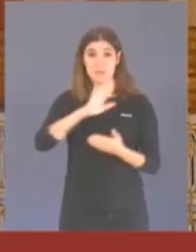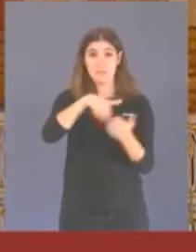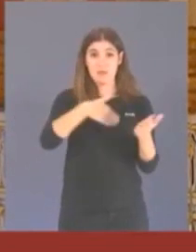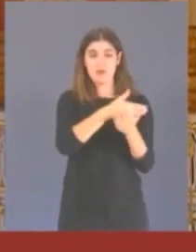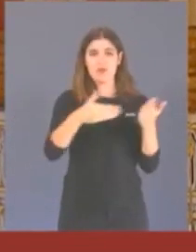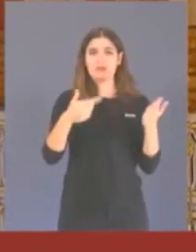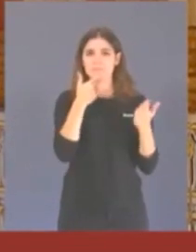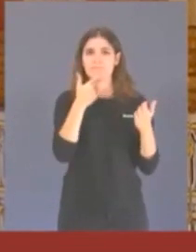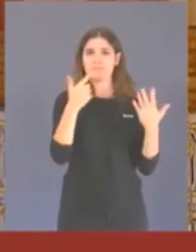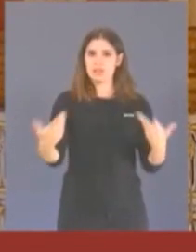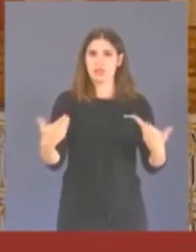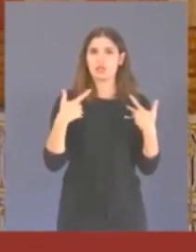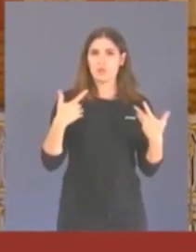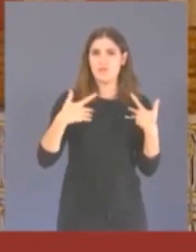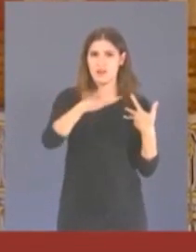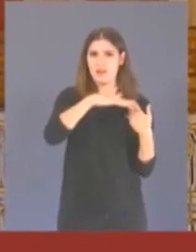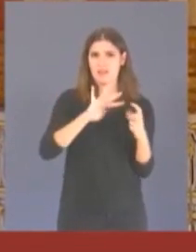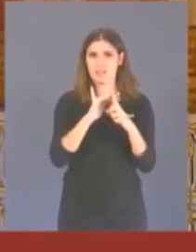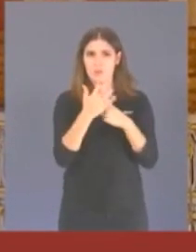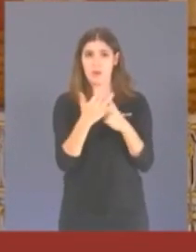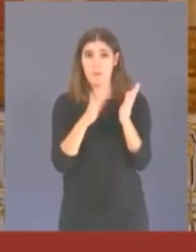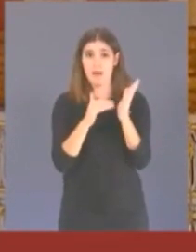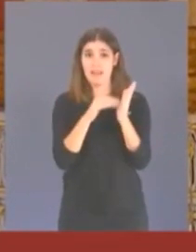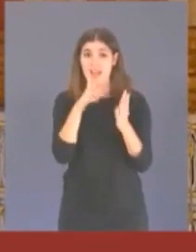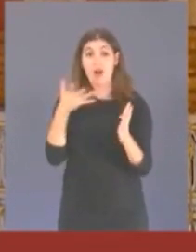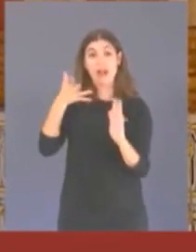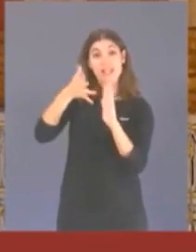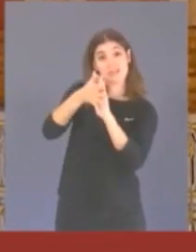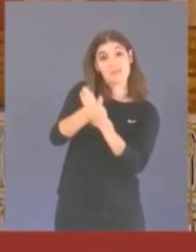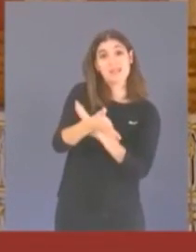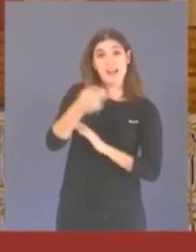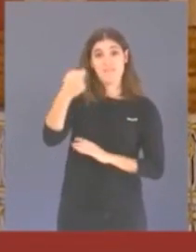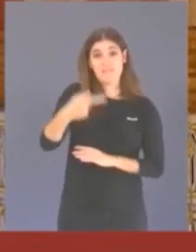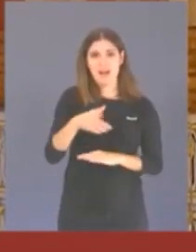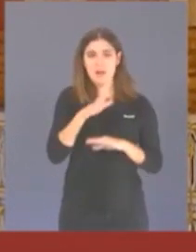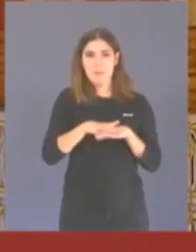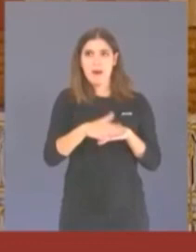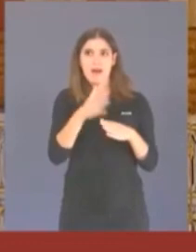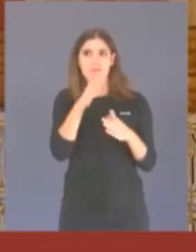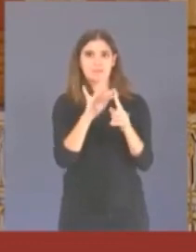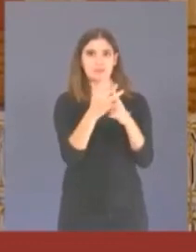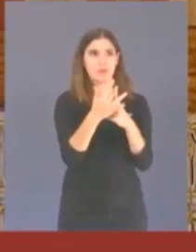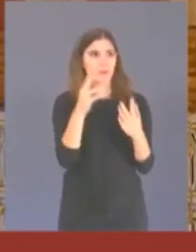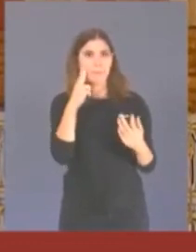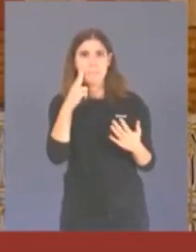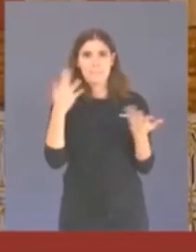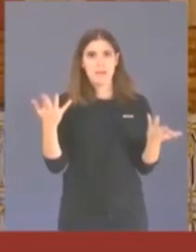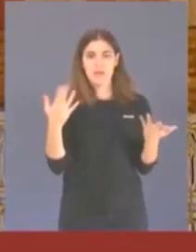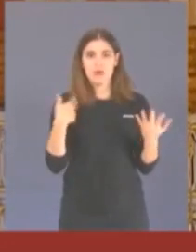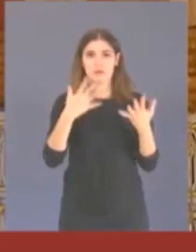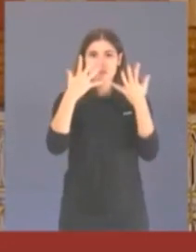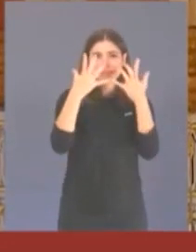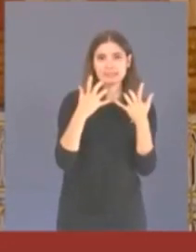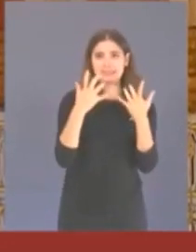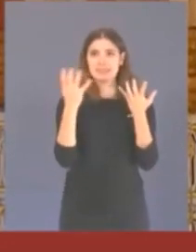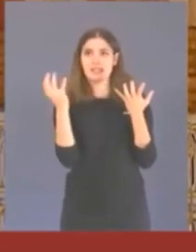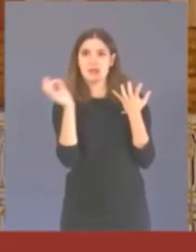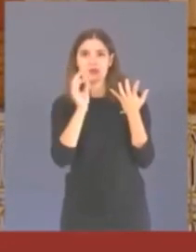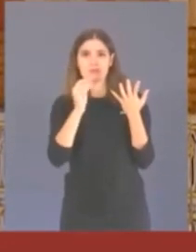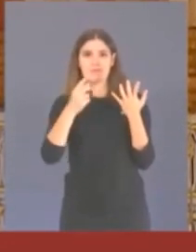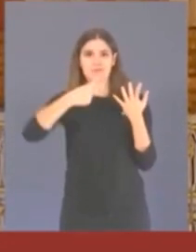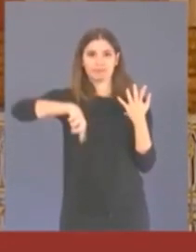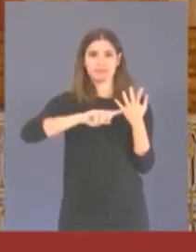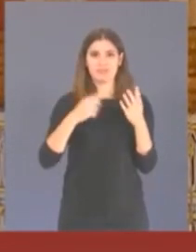que patia i que bé ens poden servir ara per explicar el desconcert, la temor o la tristesa que ens